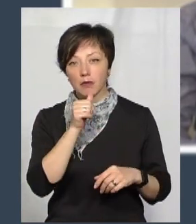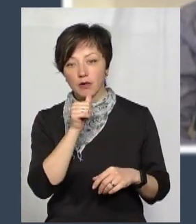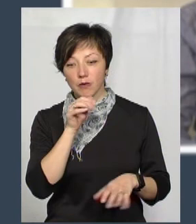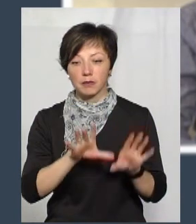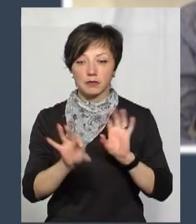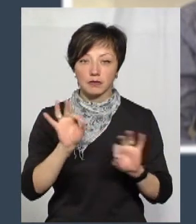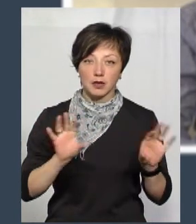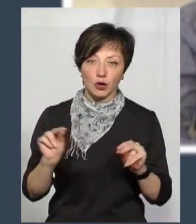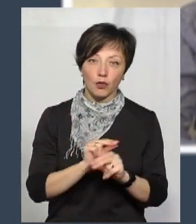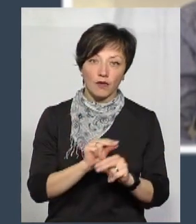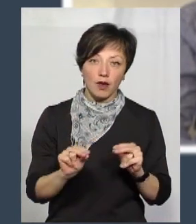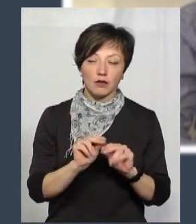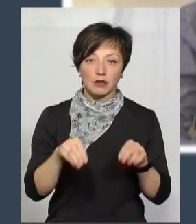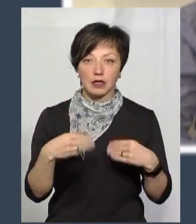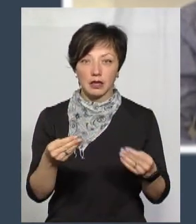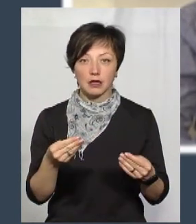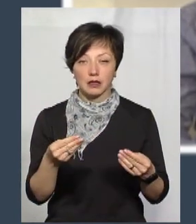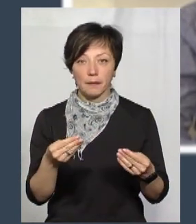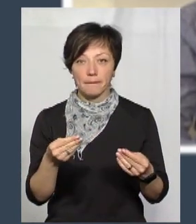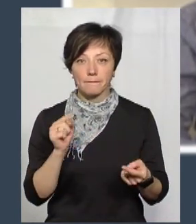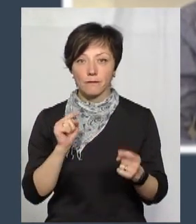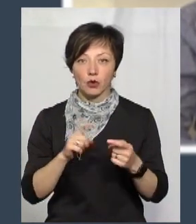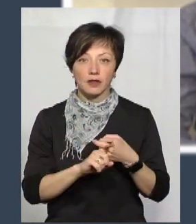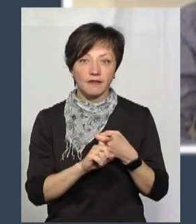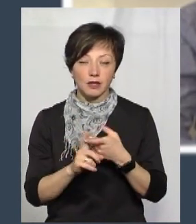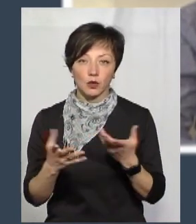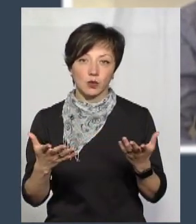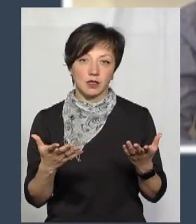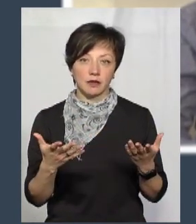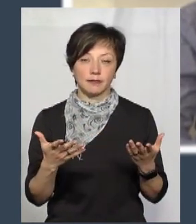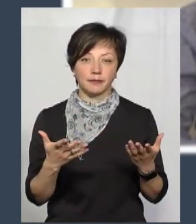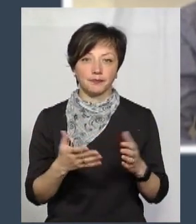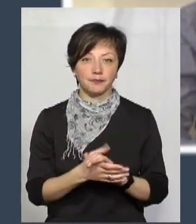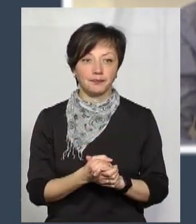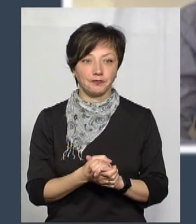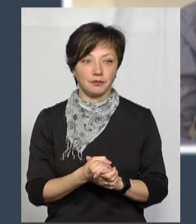підбираємо рікування, можливо, даємо противірусні препарати,